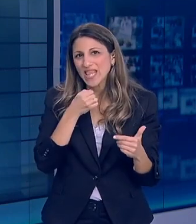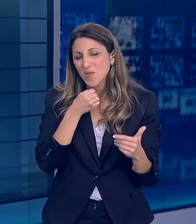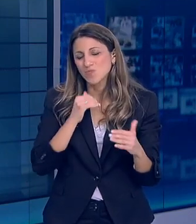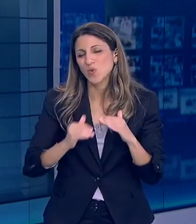72 ημέρες